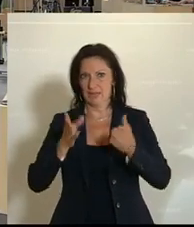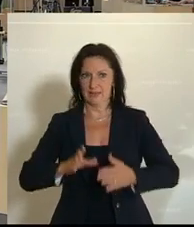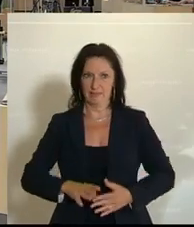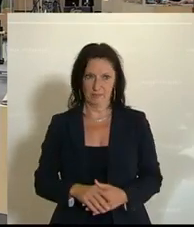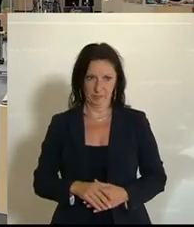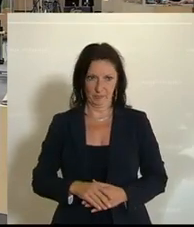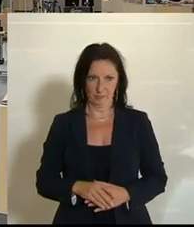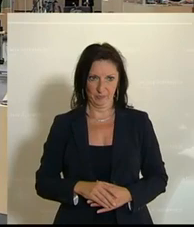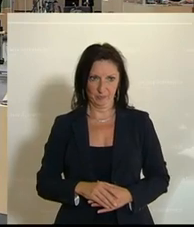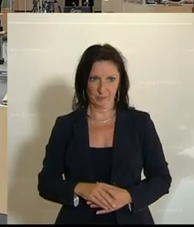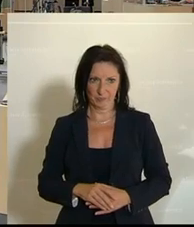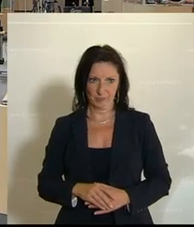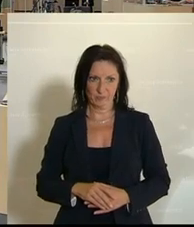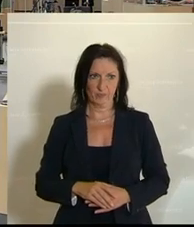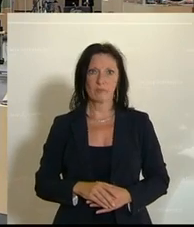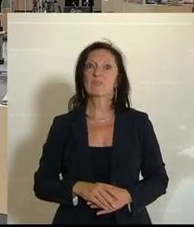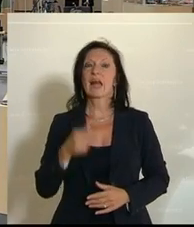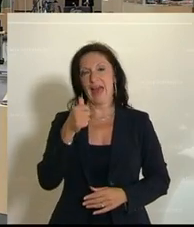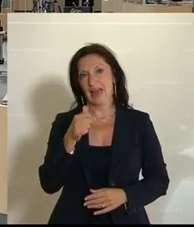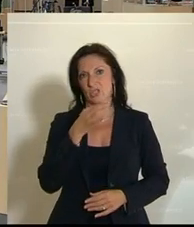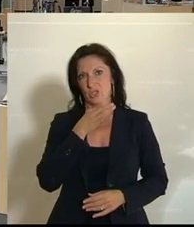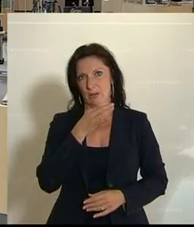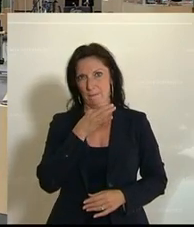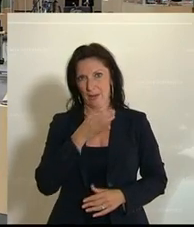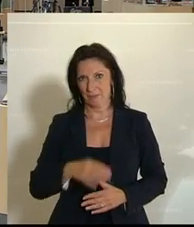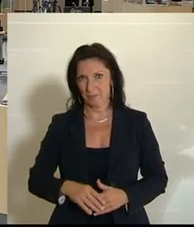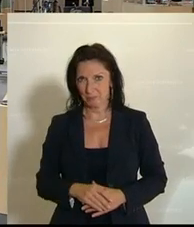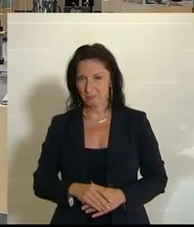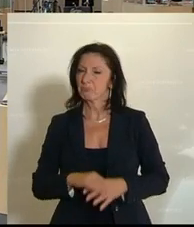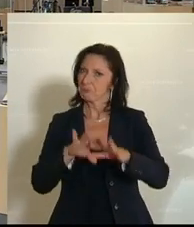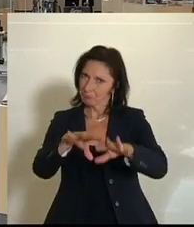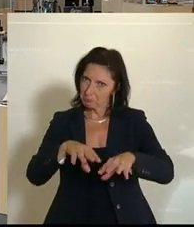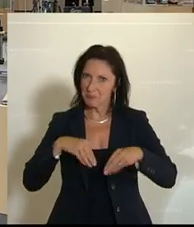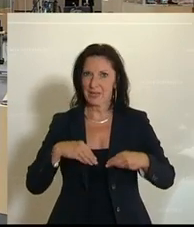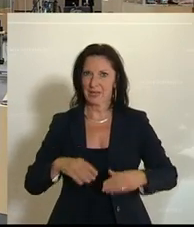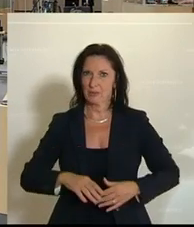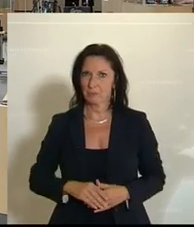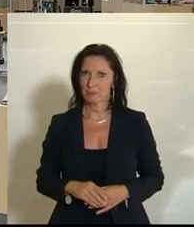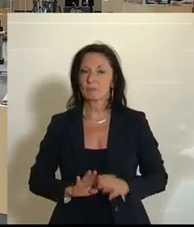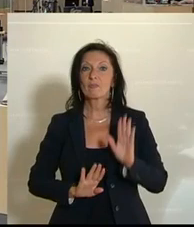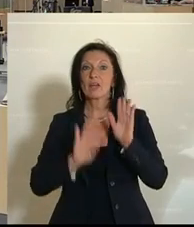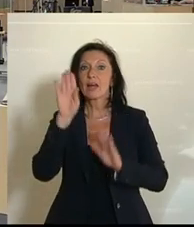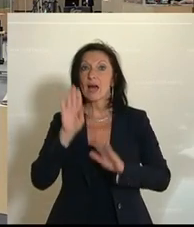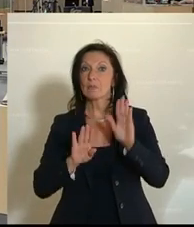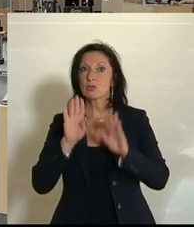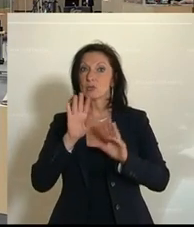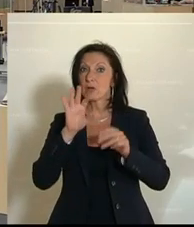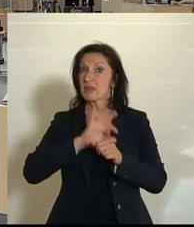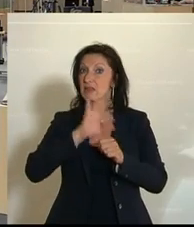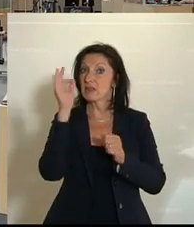Zeichen. Das ist einstimmig so angenommen. Abstimmung über den